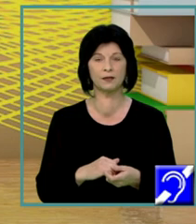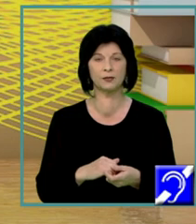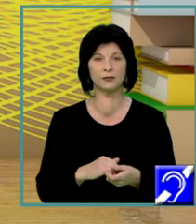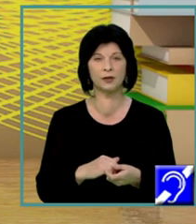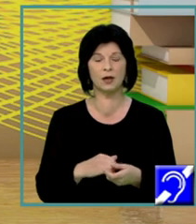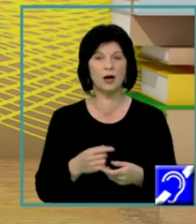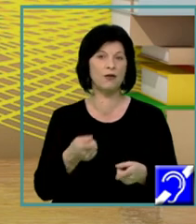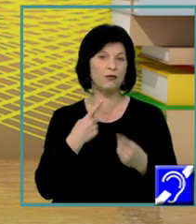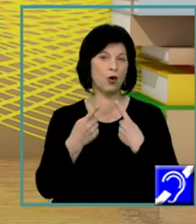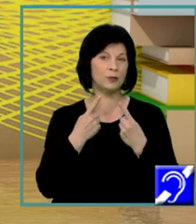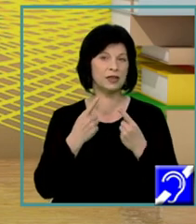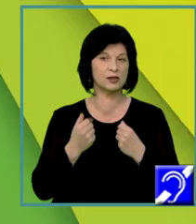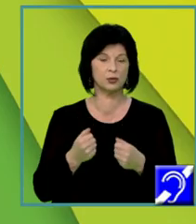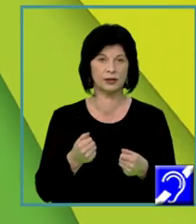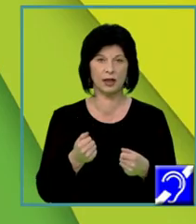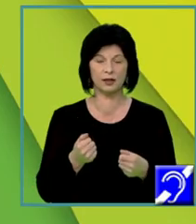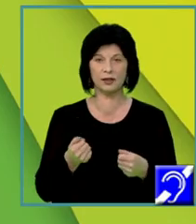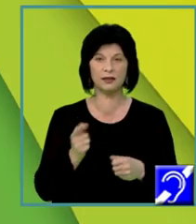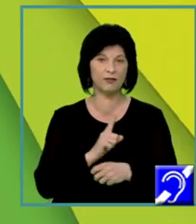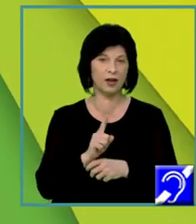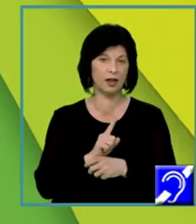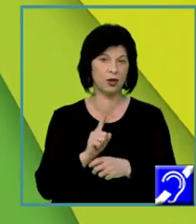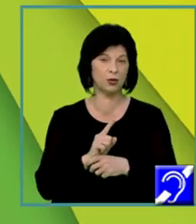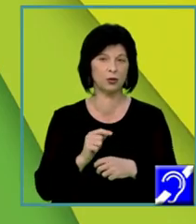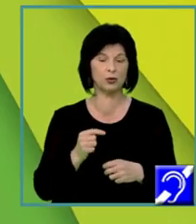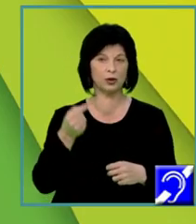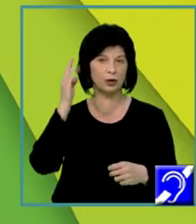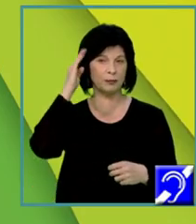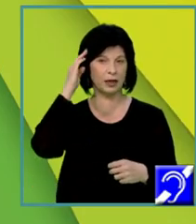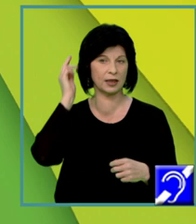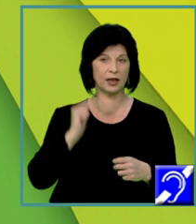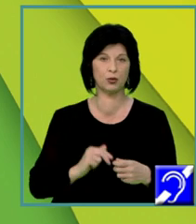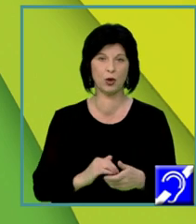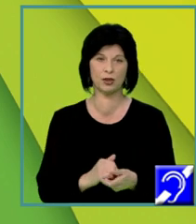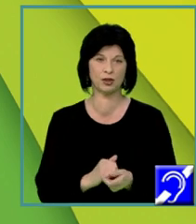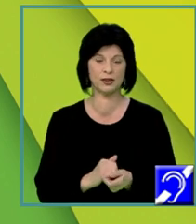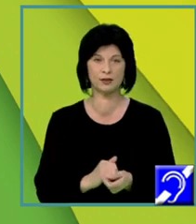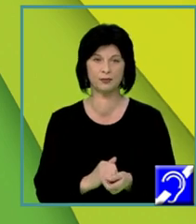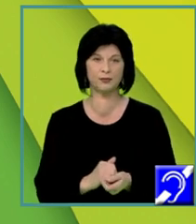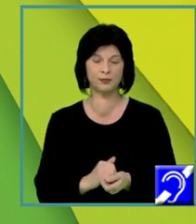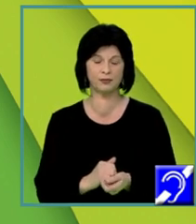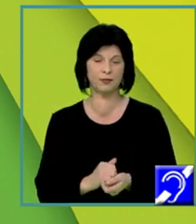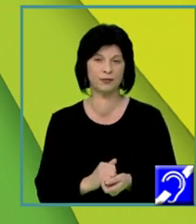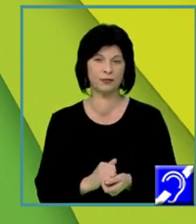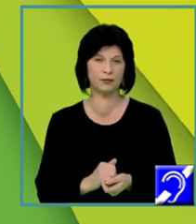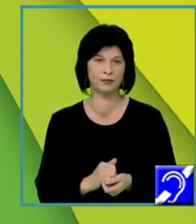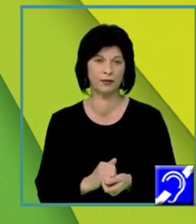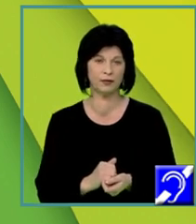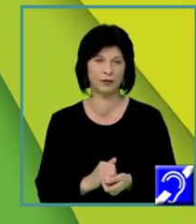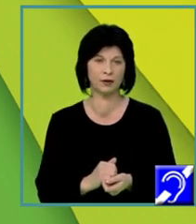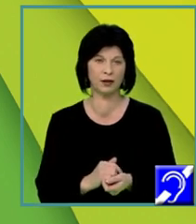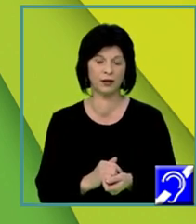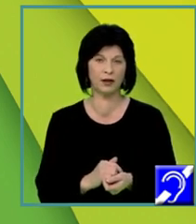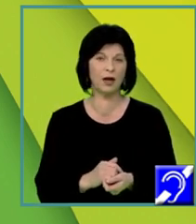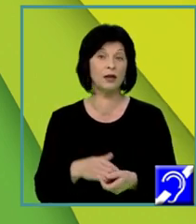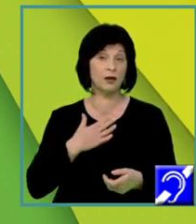În sinteză, nu voi căuta să parcurg întreaga teorie legată de argumentare, de redactarea unui text argumentativ. Nu doresc